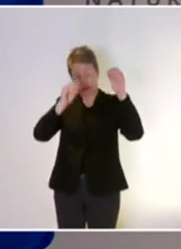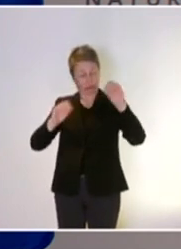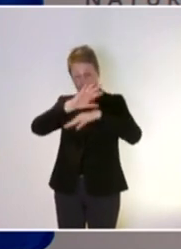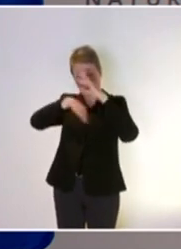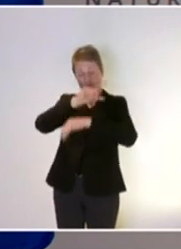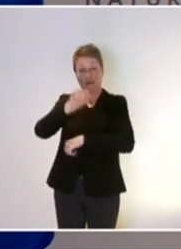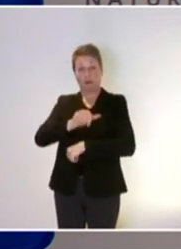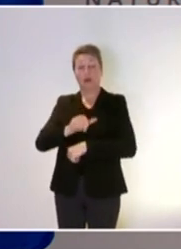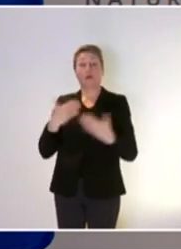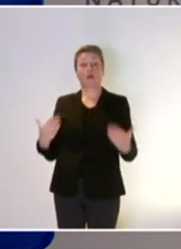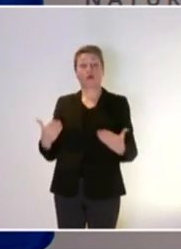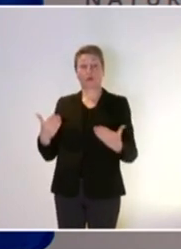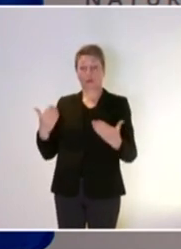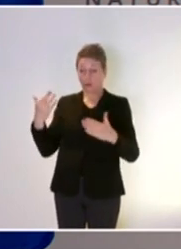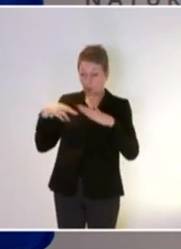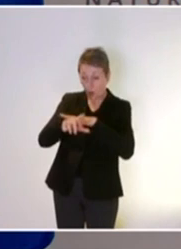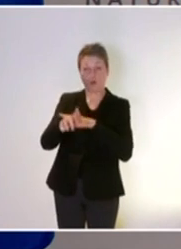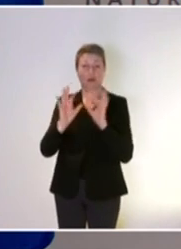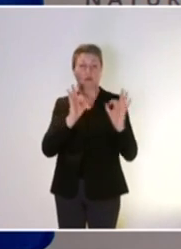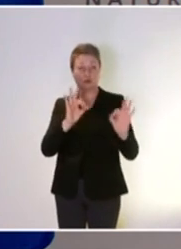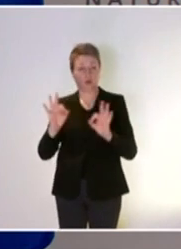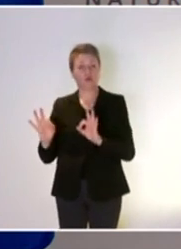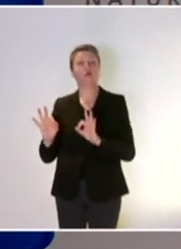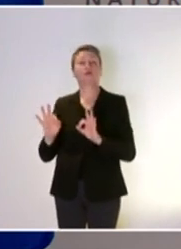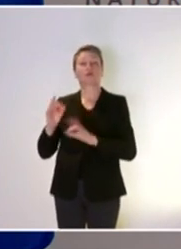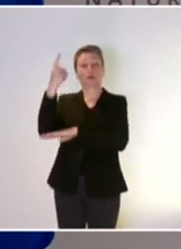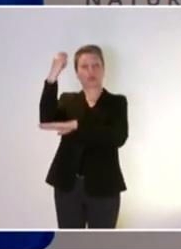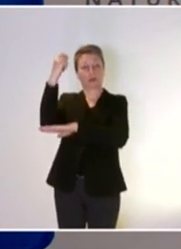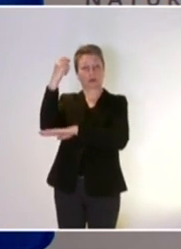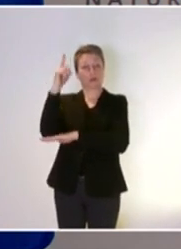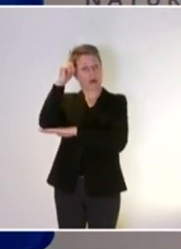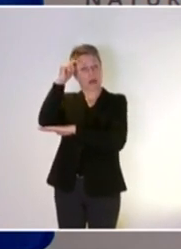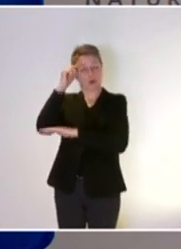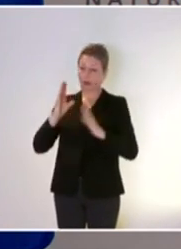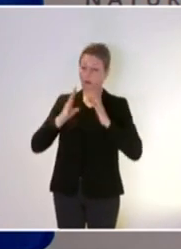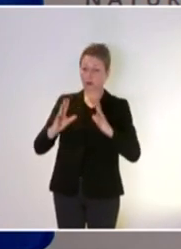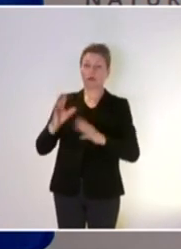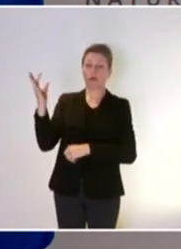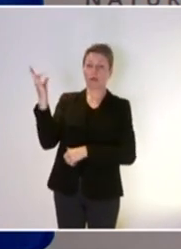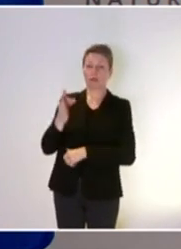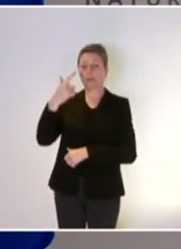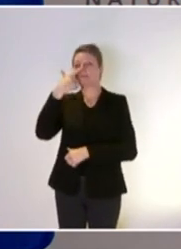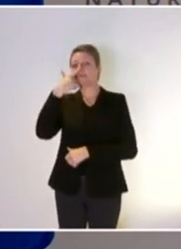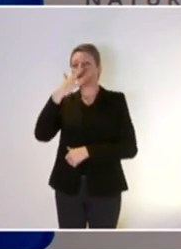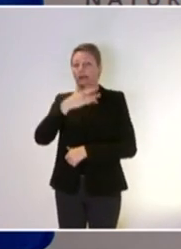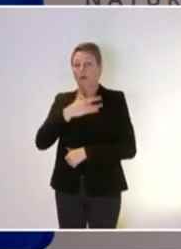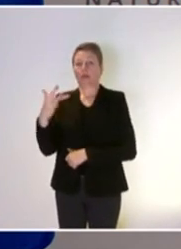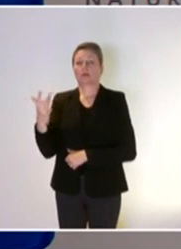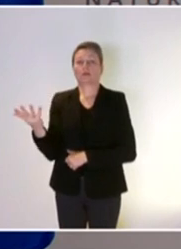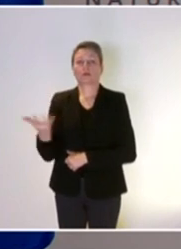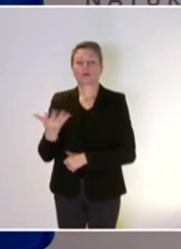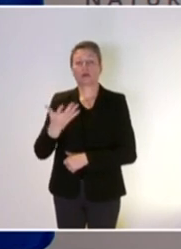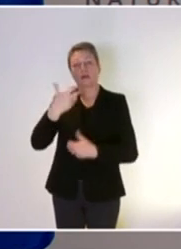être revu, je pense que le président de la République s'est engagé très clairement sur l'hypothèse d'une